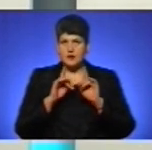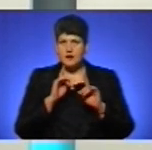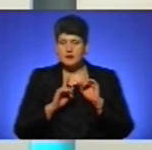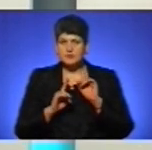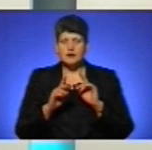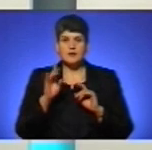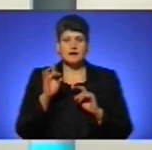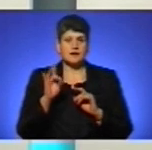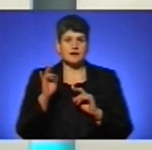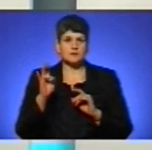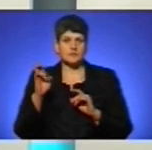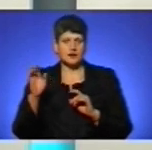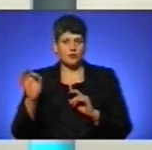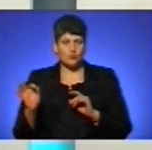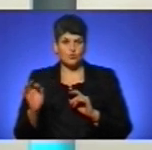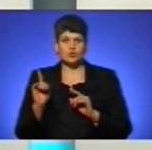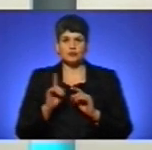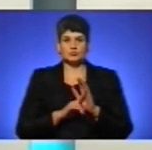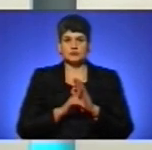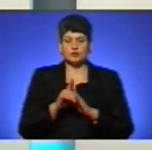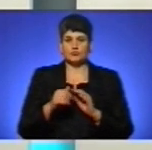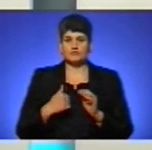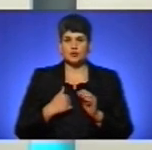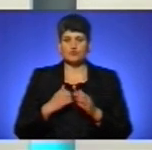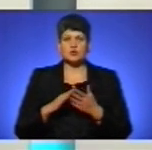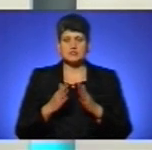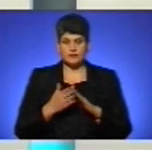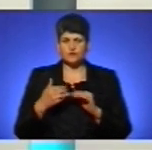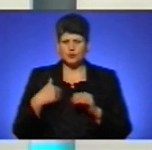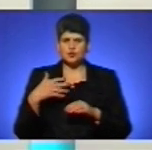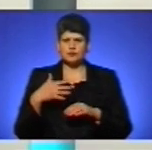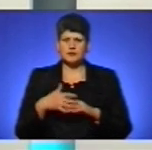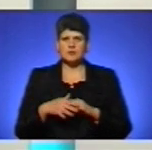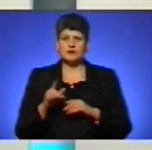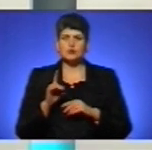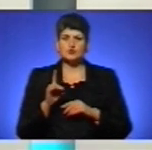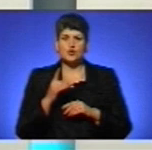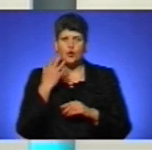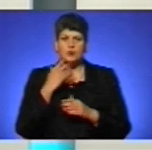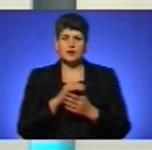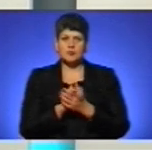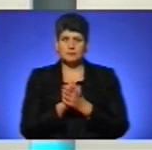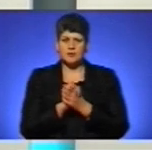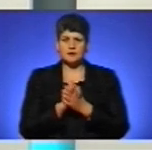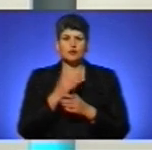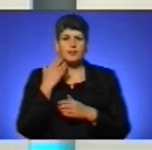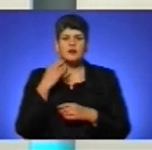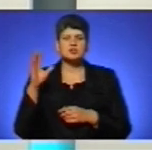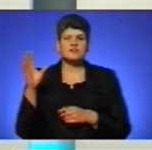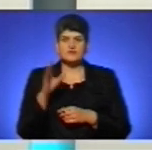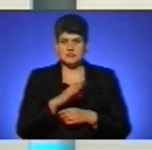РНБО, щодо введення військового стану. Тому що ви розумієте, що коли мир, то легше всім.